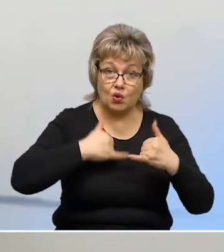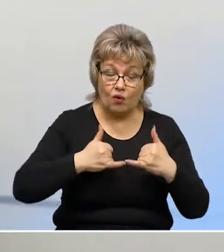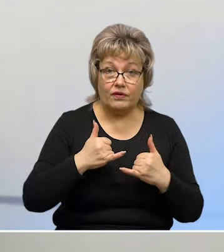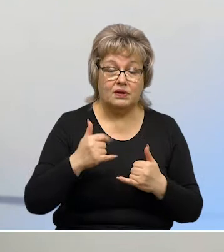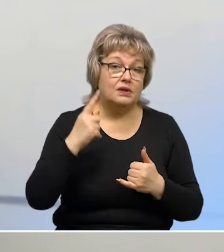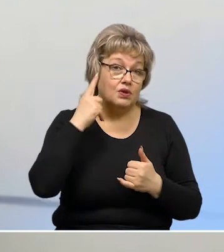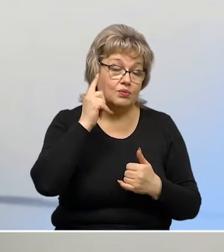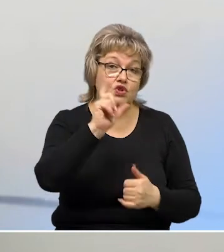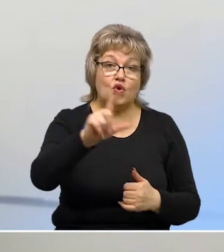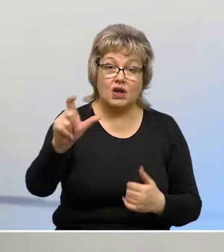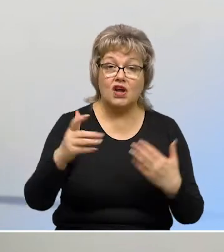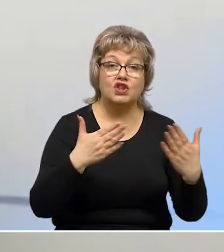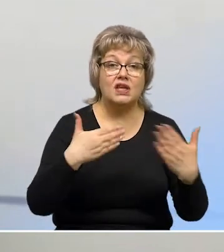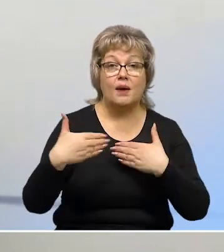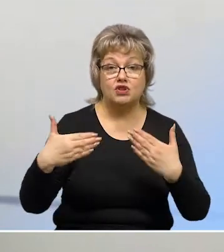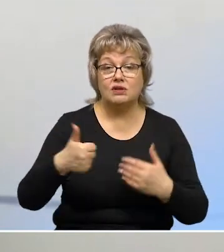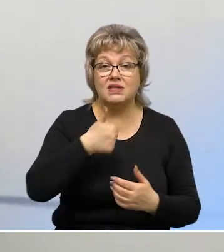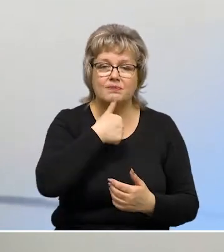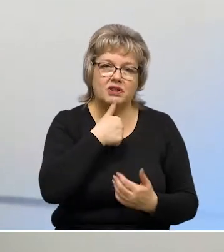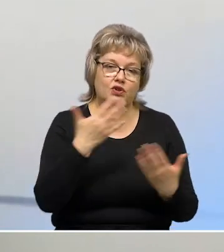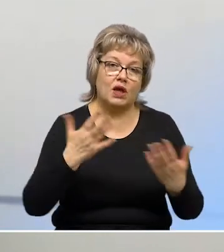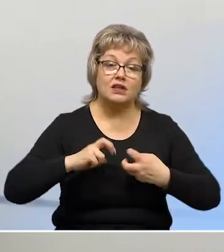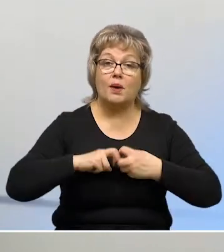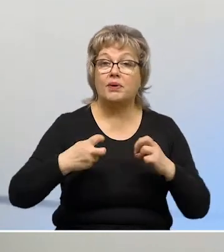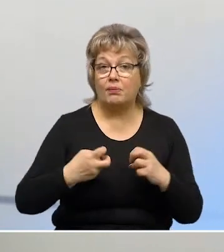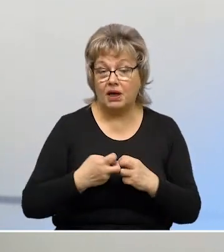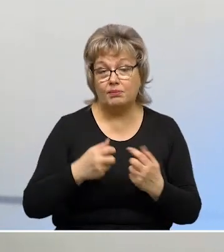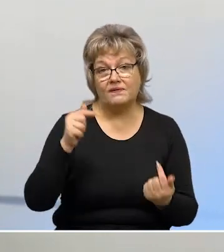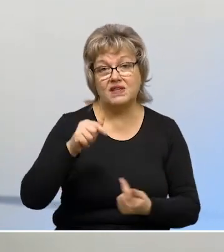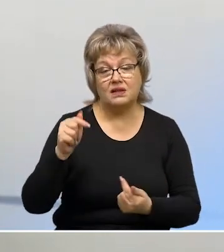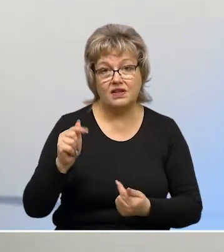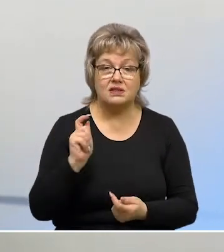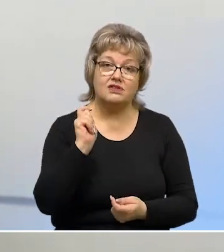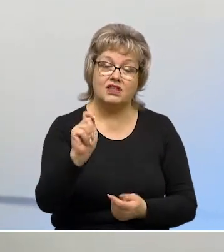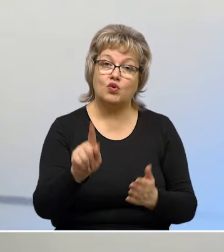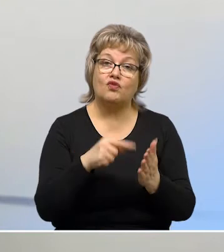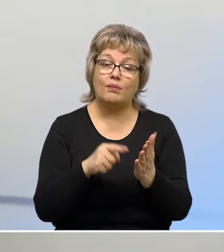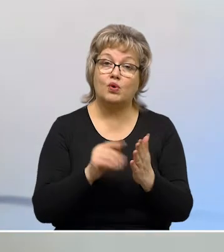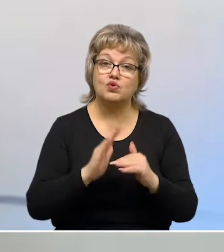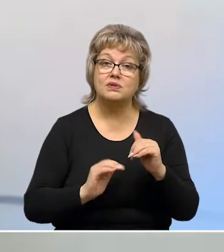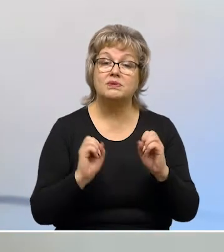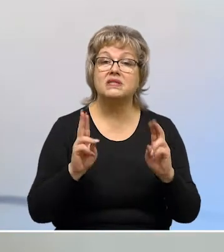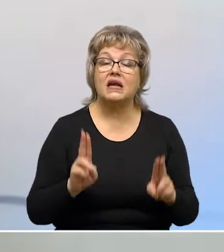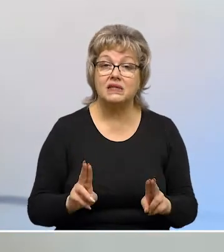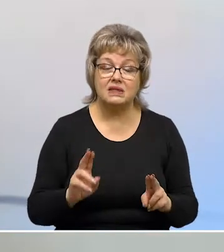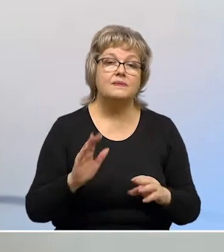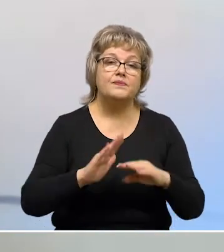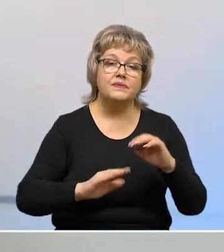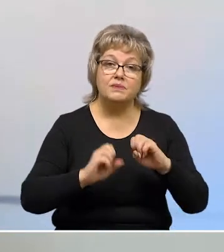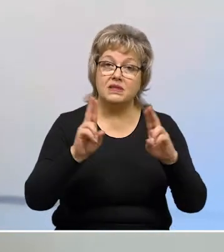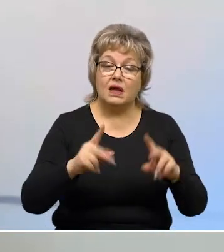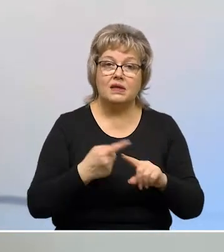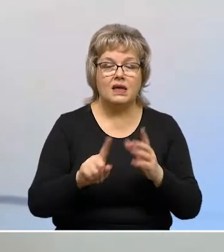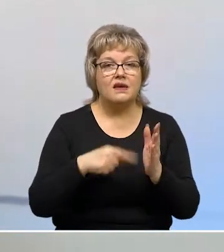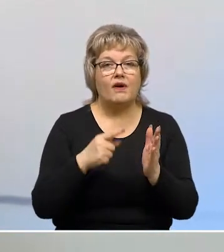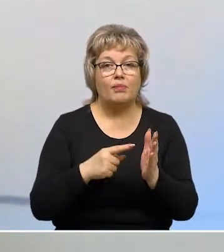граждане общаются, испытывают какие-то проблемы, соответственно, задают вопросы специалистам, специалисты